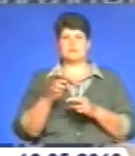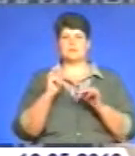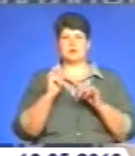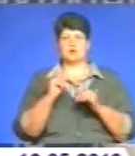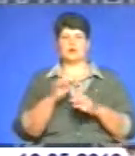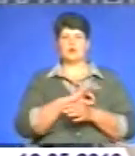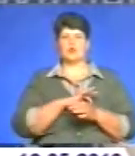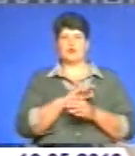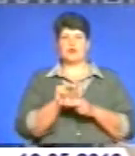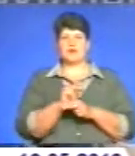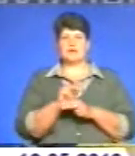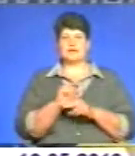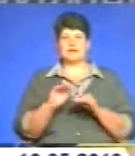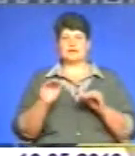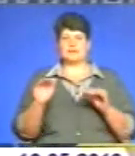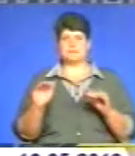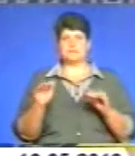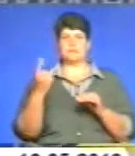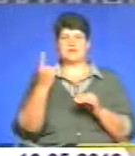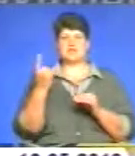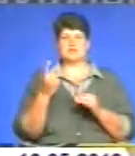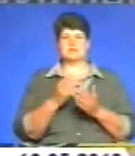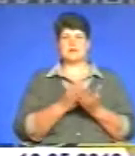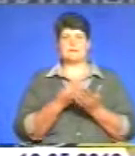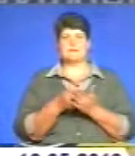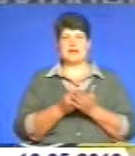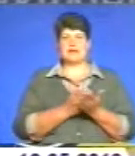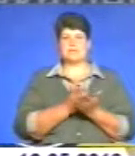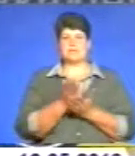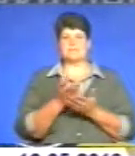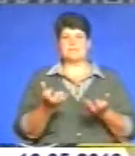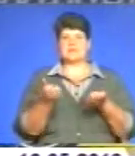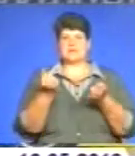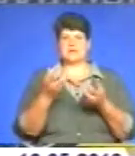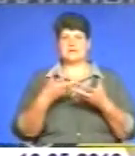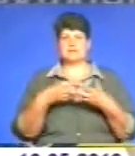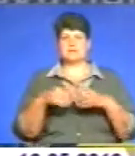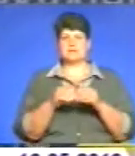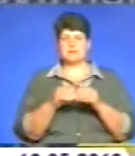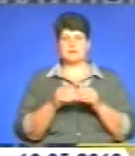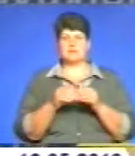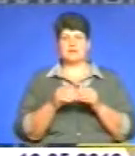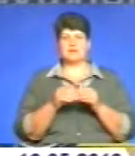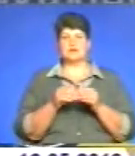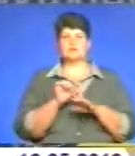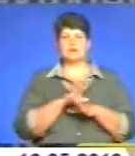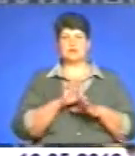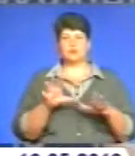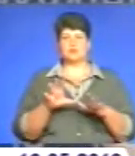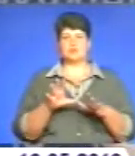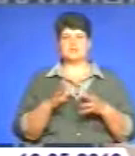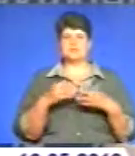напрямок – це матеріальна підтримка сім'ї. І другий напрямок – це попередження сімейного неблагополуччя та посилення